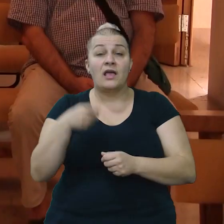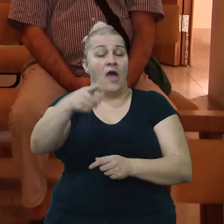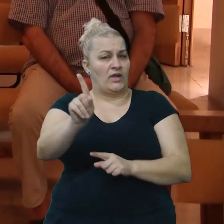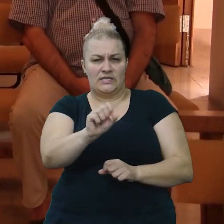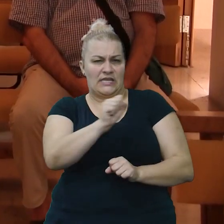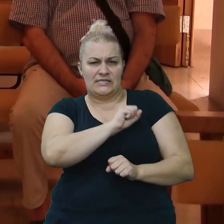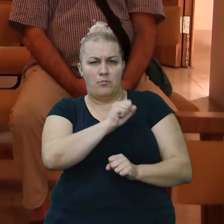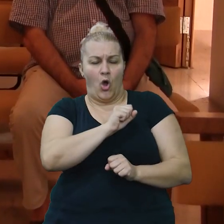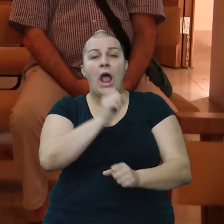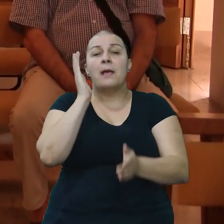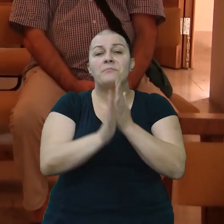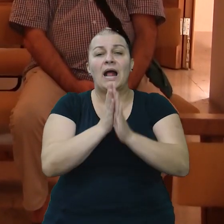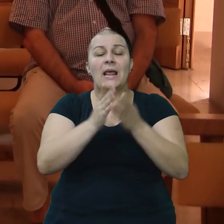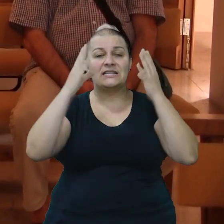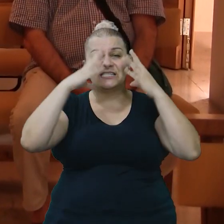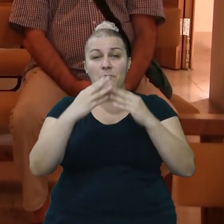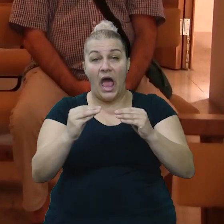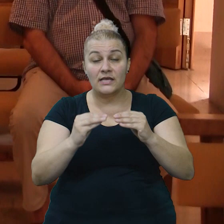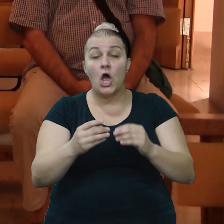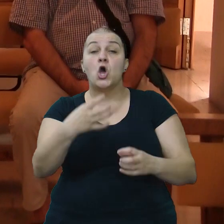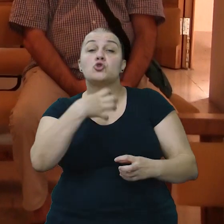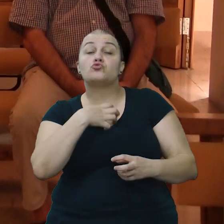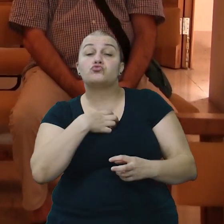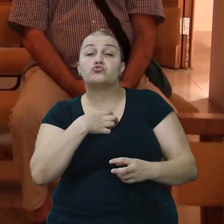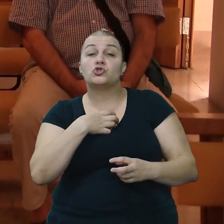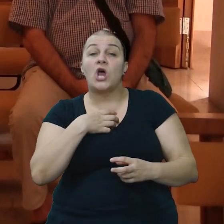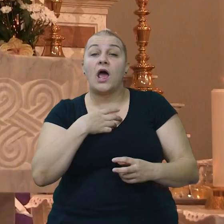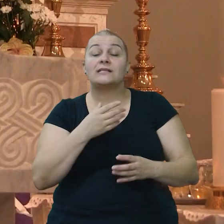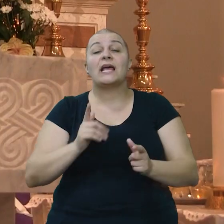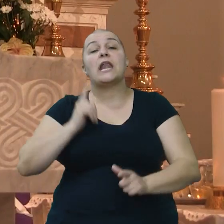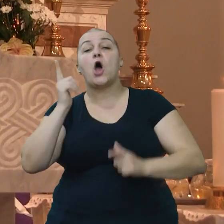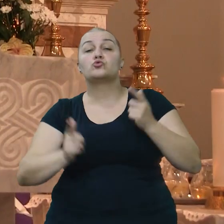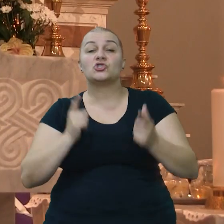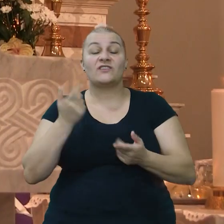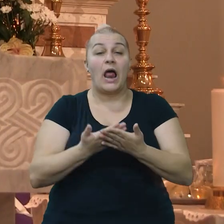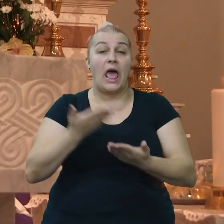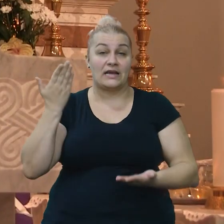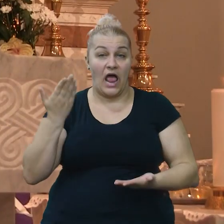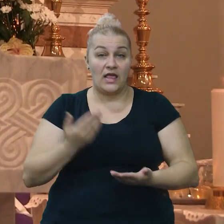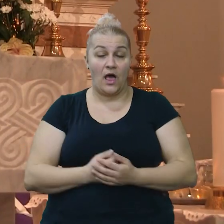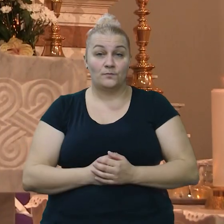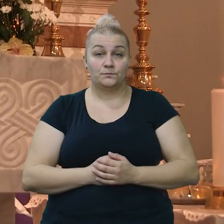plašili pakljenoga zmaja, duša vam se naguštala raja.